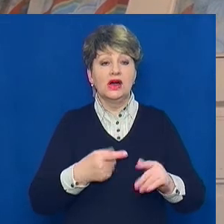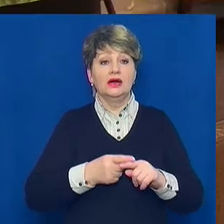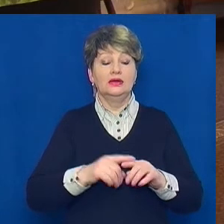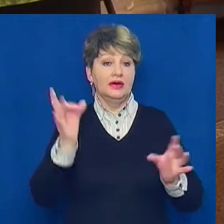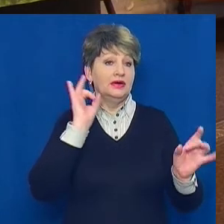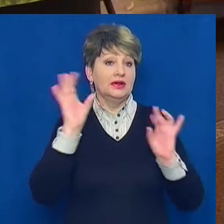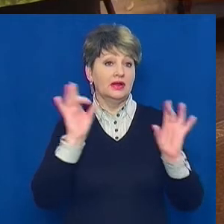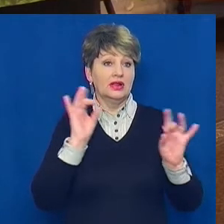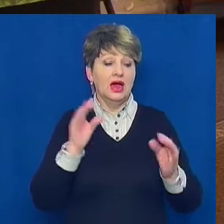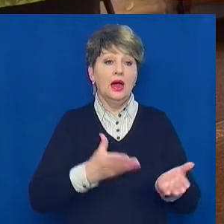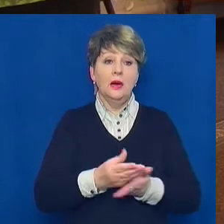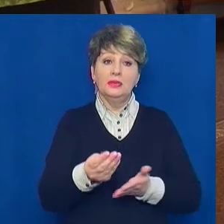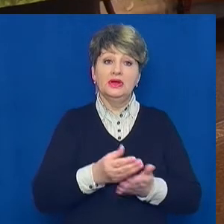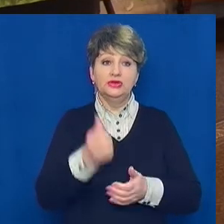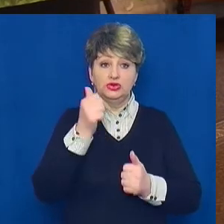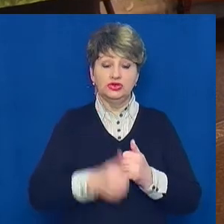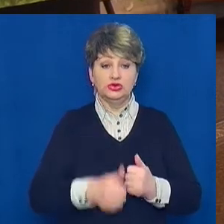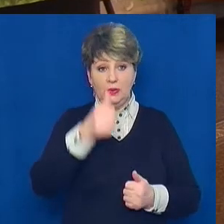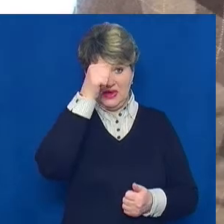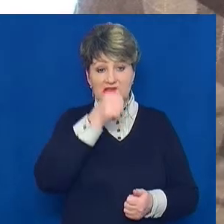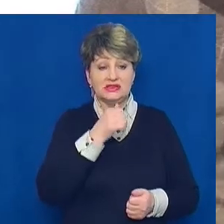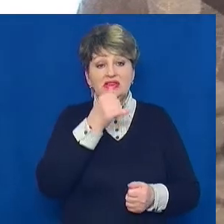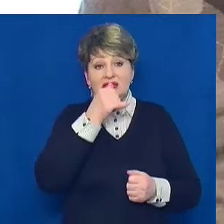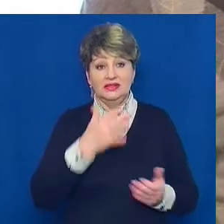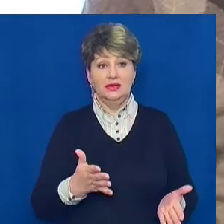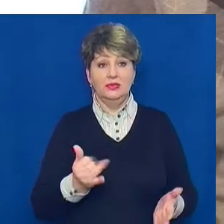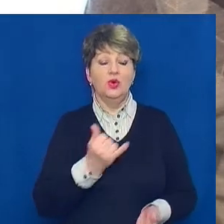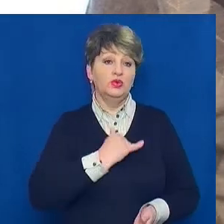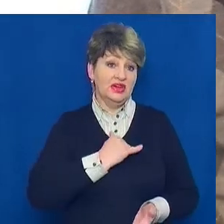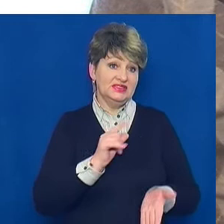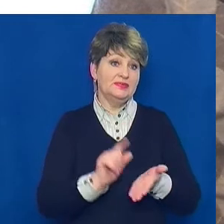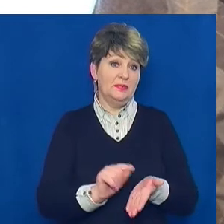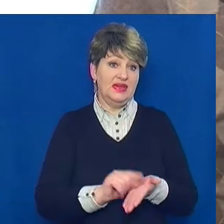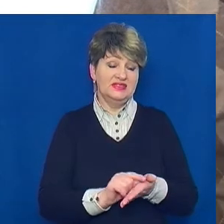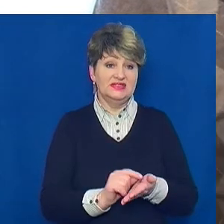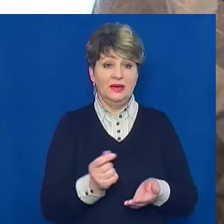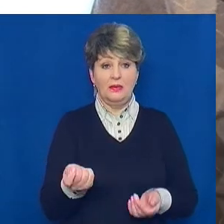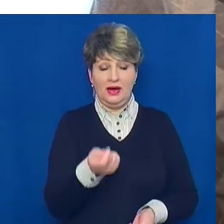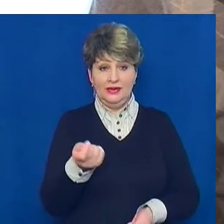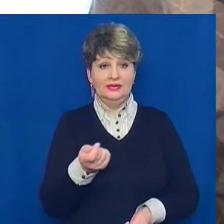перегляд каналів не готові, говорить Анатолій Околічний. У нас пенсії невеликі.